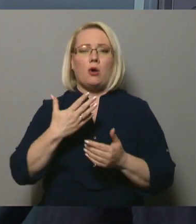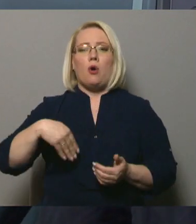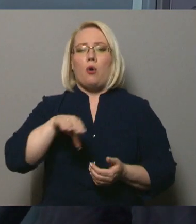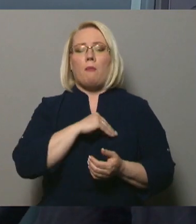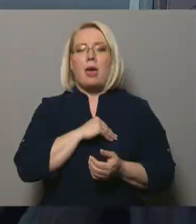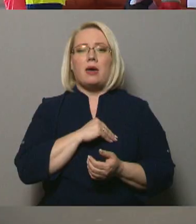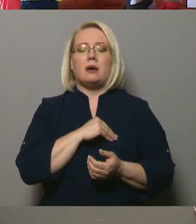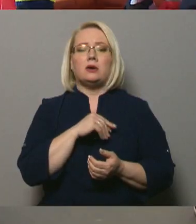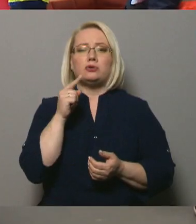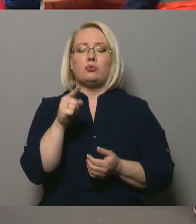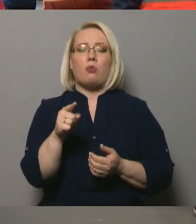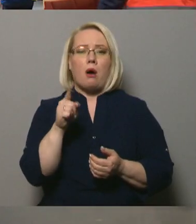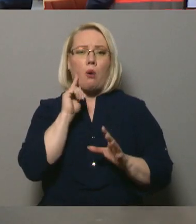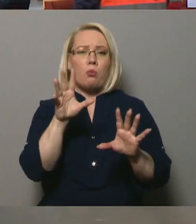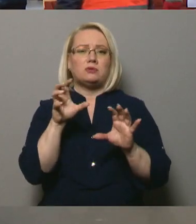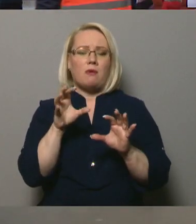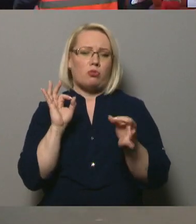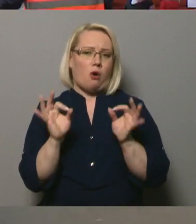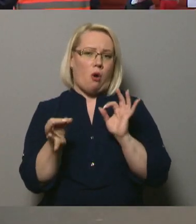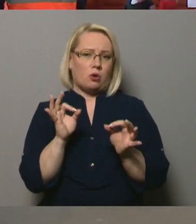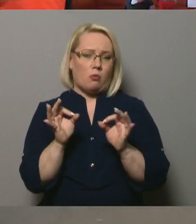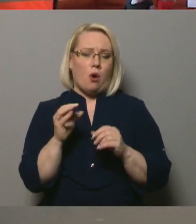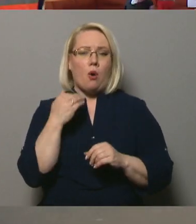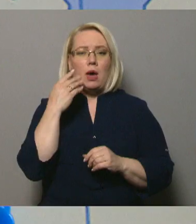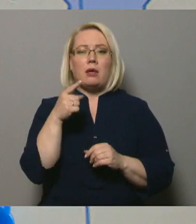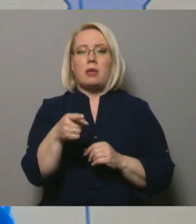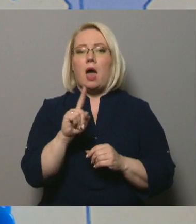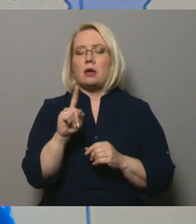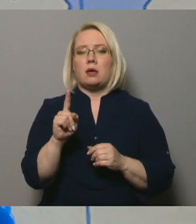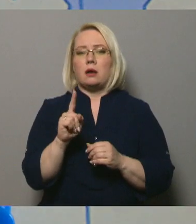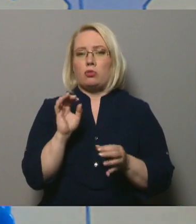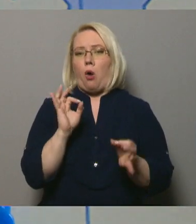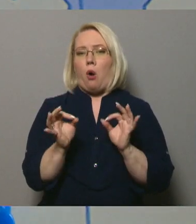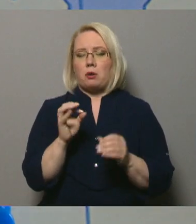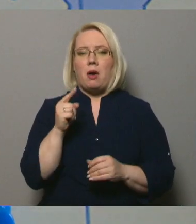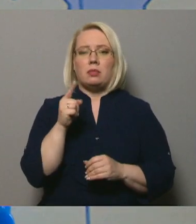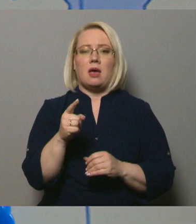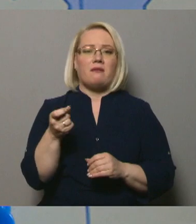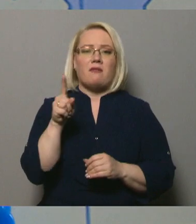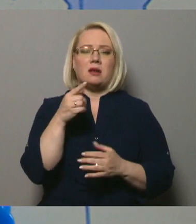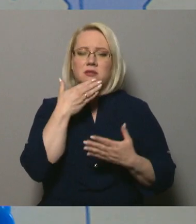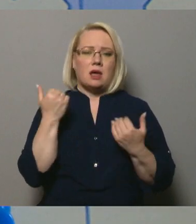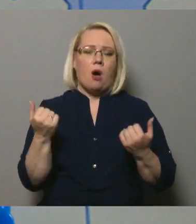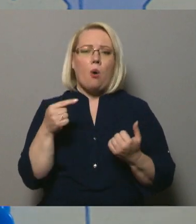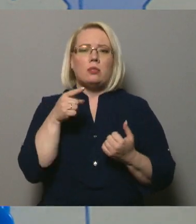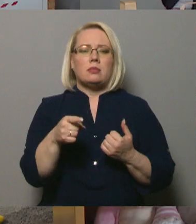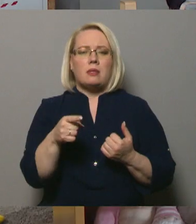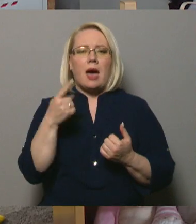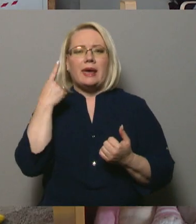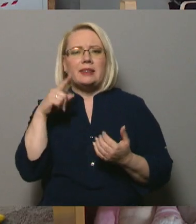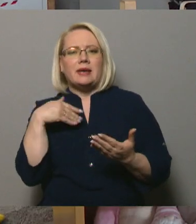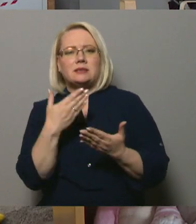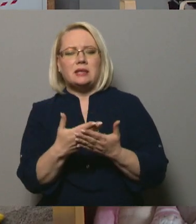viņu uztveram pa norma. Un tad, kad tā ir norma, tad vairs nav šī iniciatīva